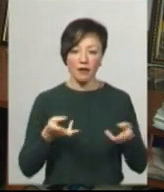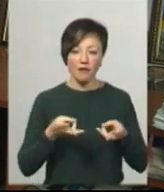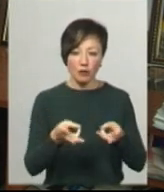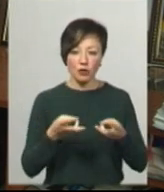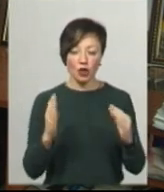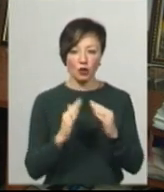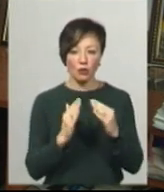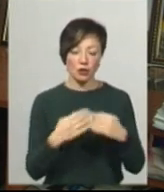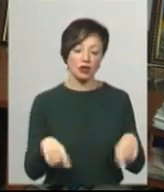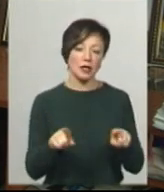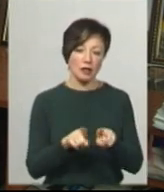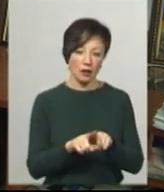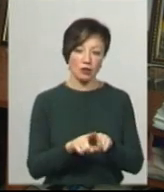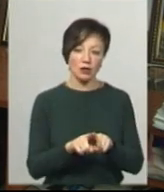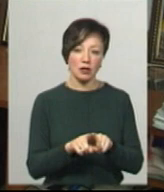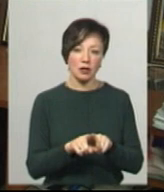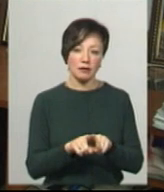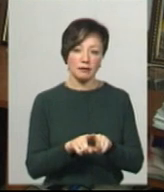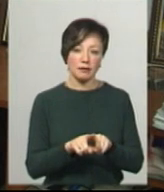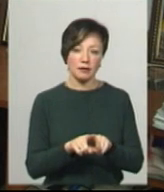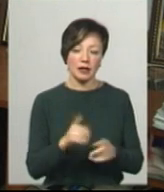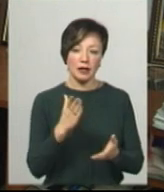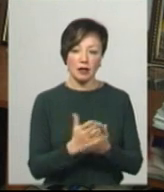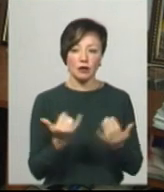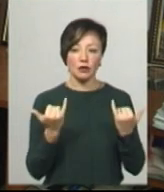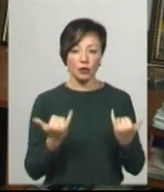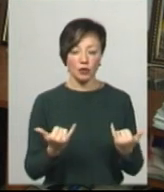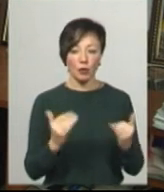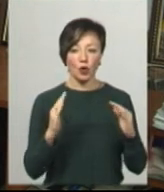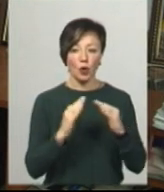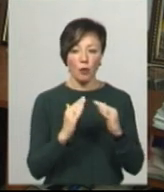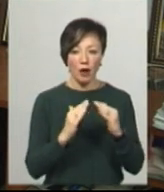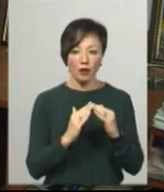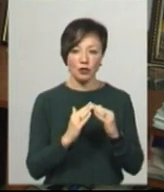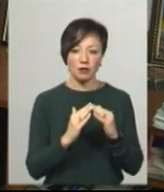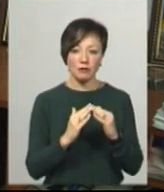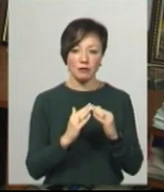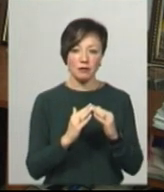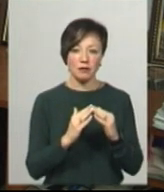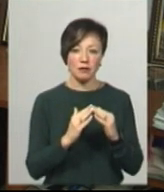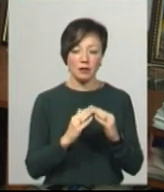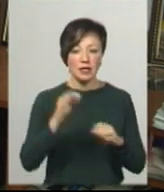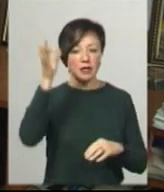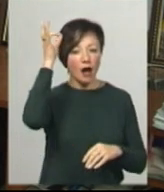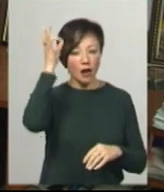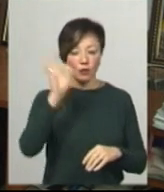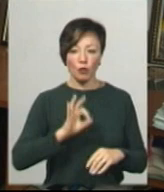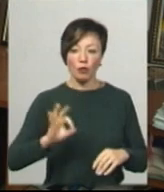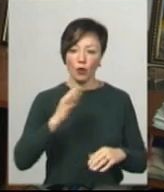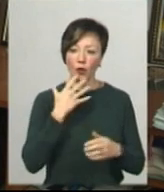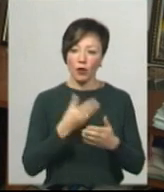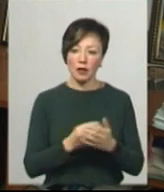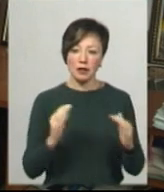домашня, вона теж підтримує і є на сьогодні таким домашнім чимось, згадкою про дім.